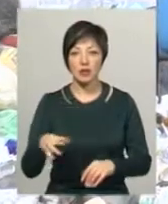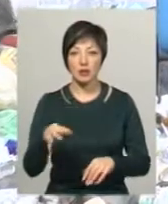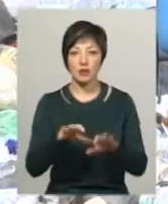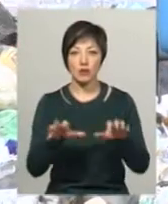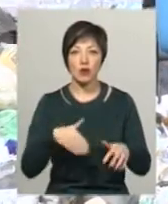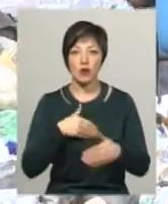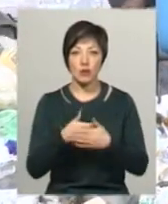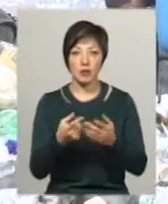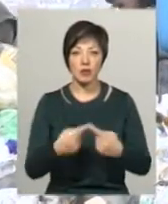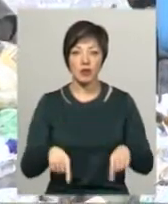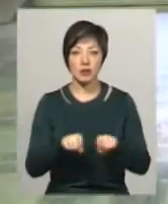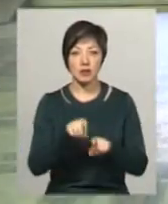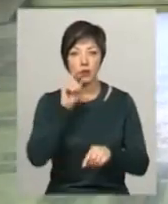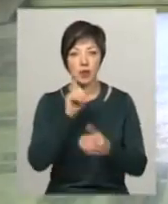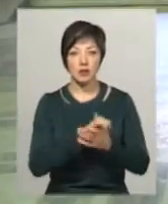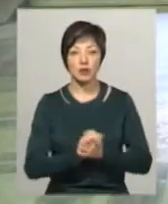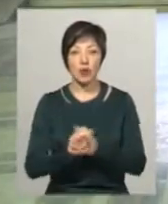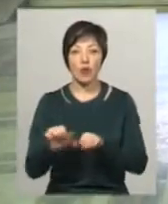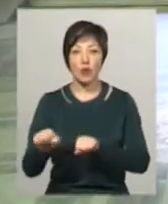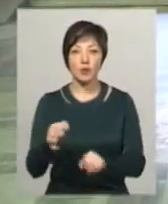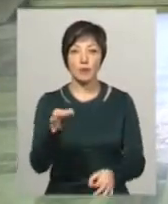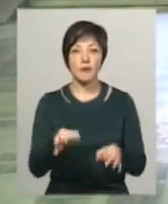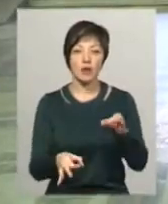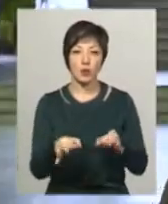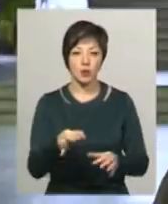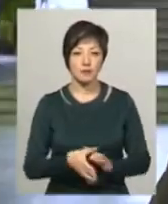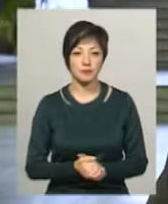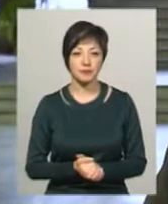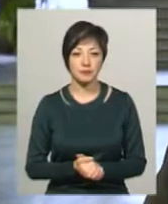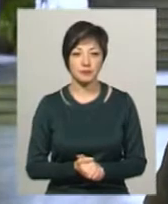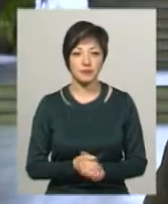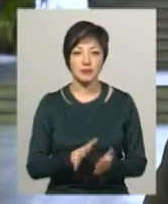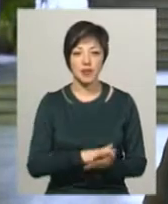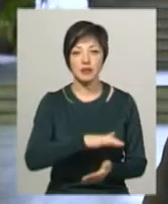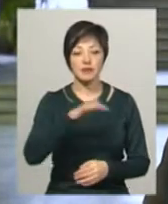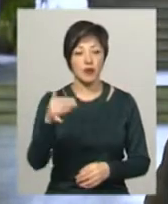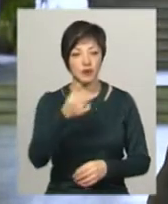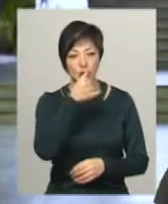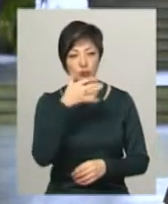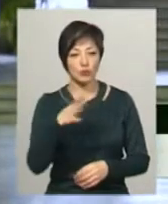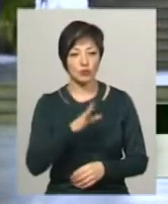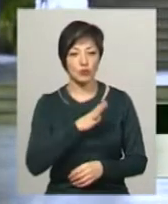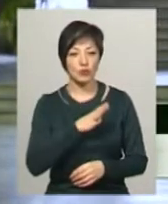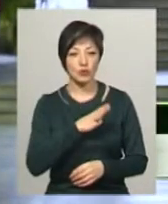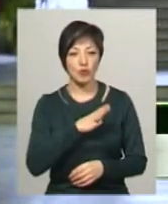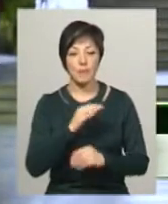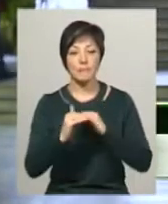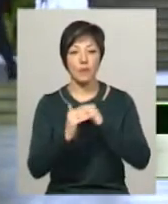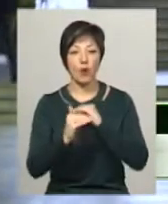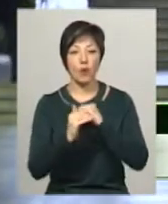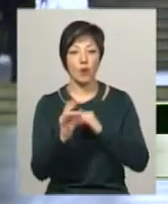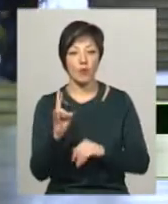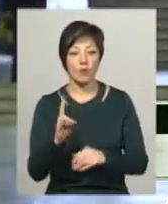громадської організації Українське товариство охорони природи Юрій Резніков. Звалище не може бути, чи як тепер воно називається, полігон